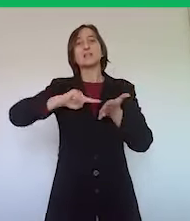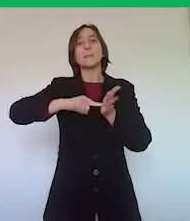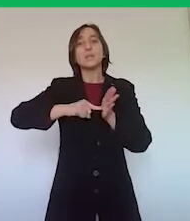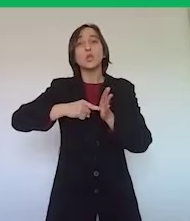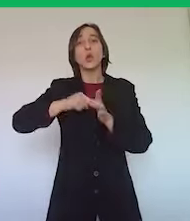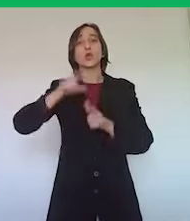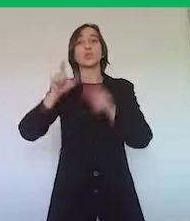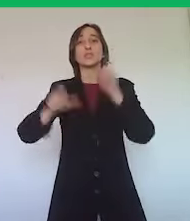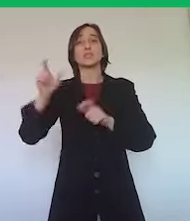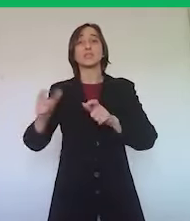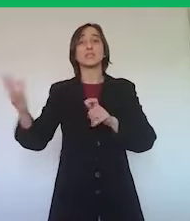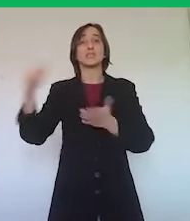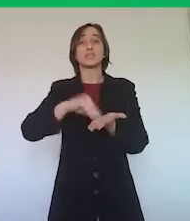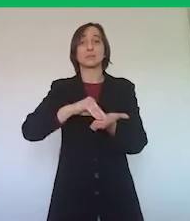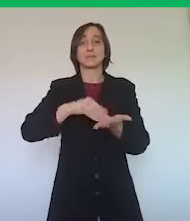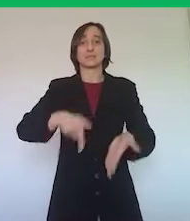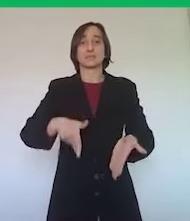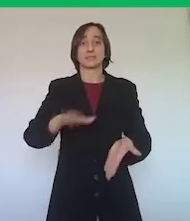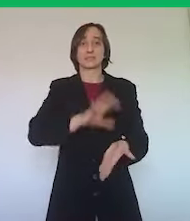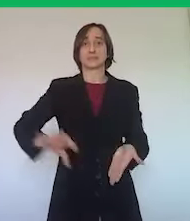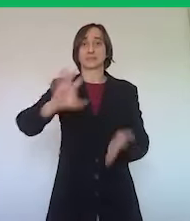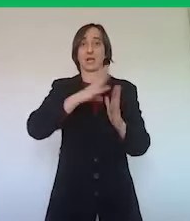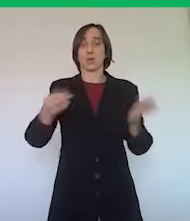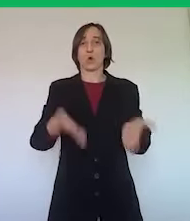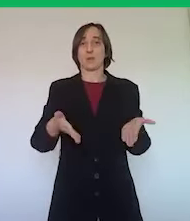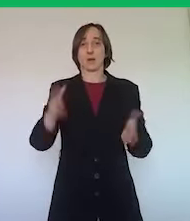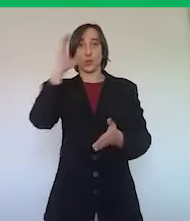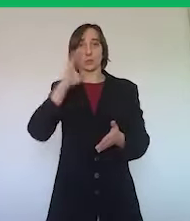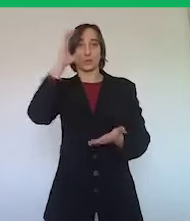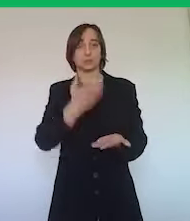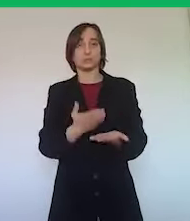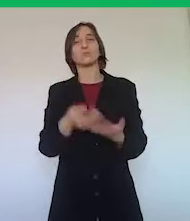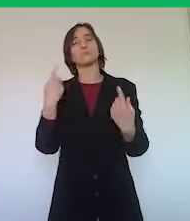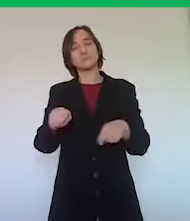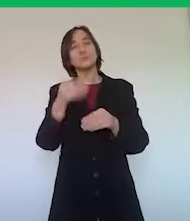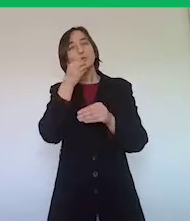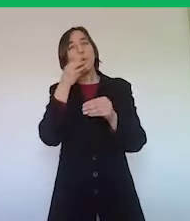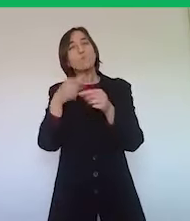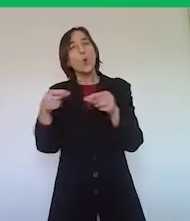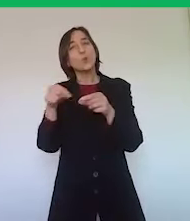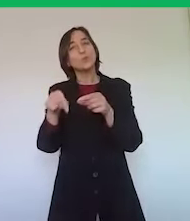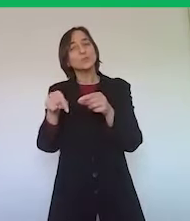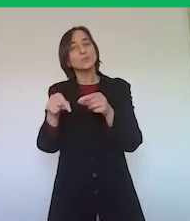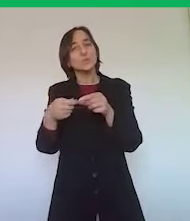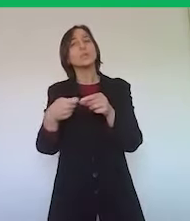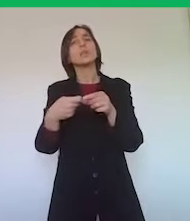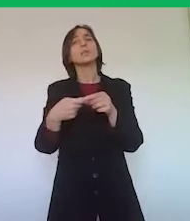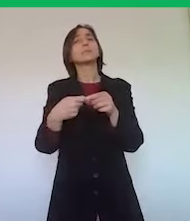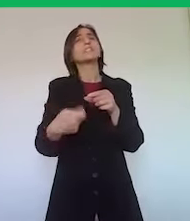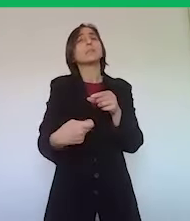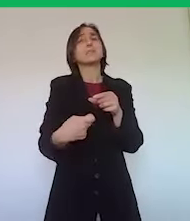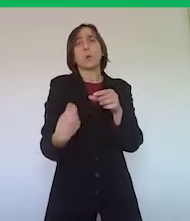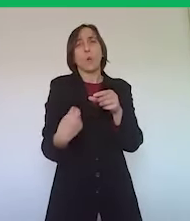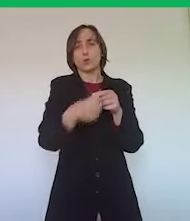considerevole di 60 milioni di presenze turistiche, naturalmente questo bonus potrà essere utilizzato non solamente in questa